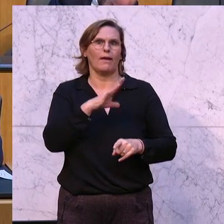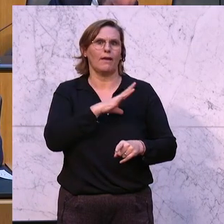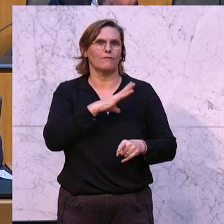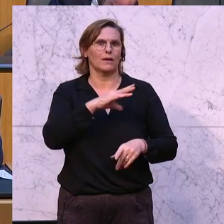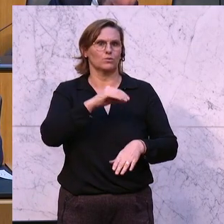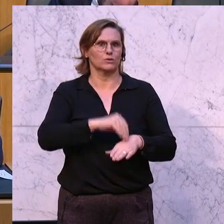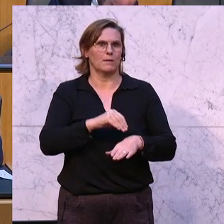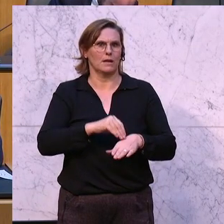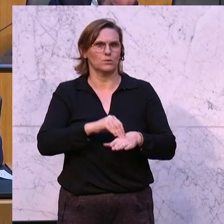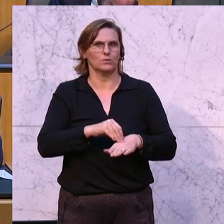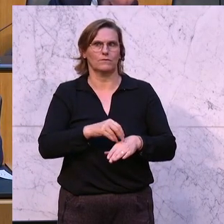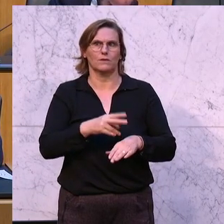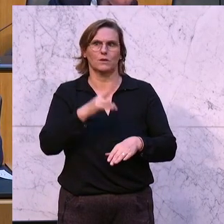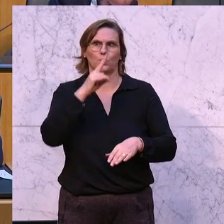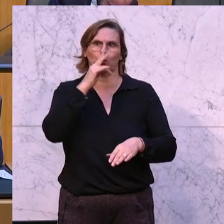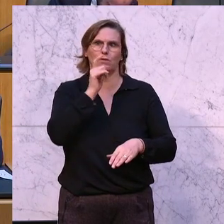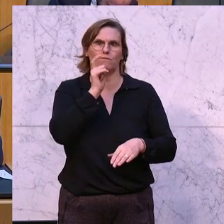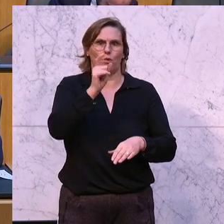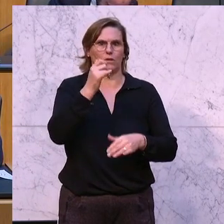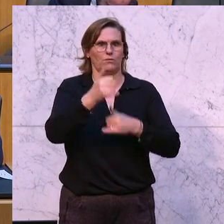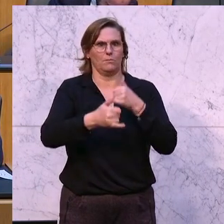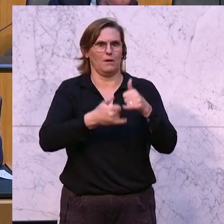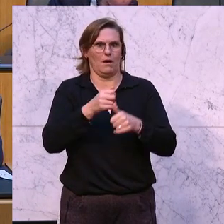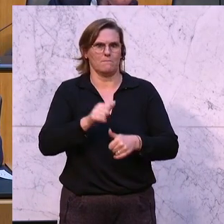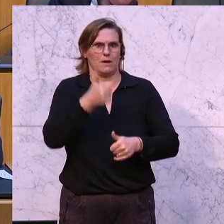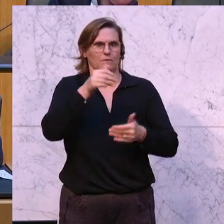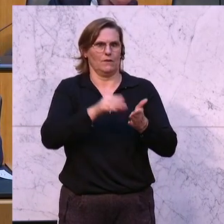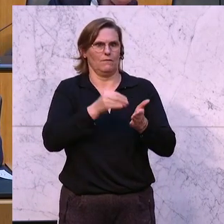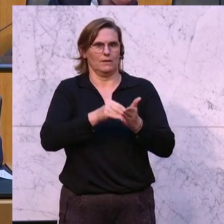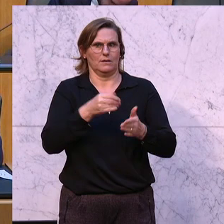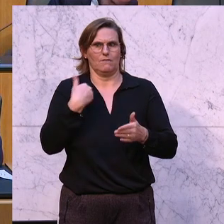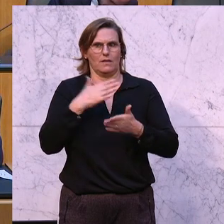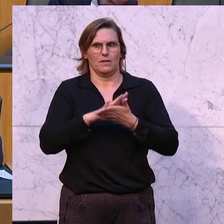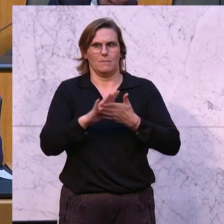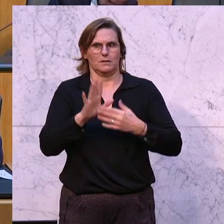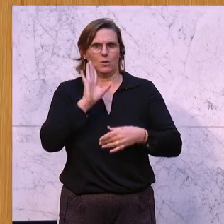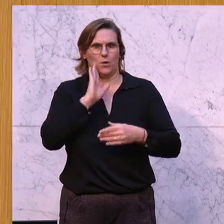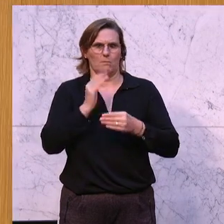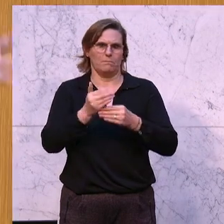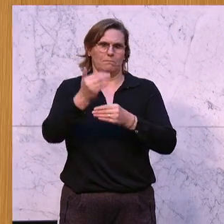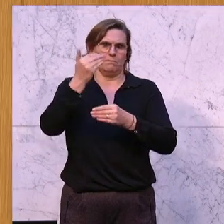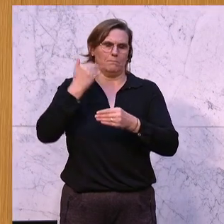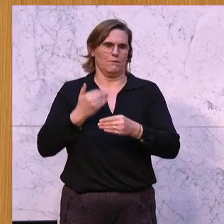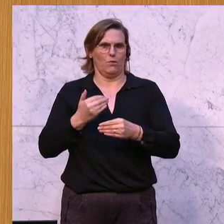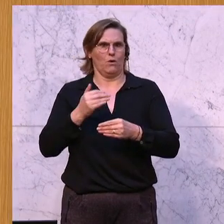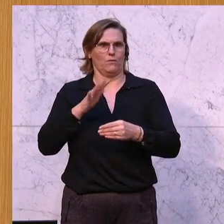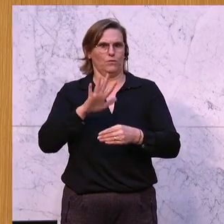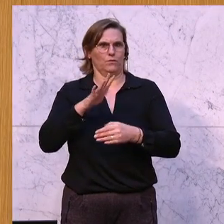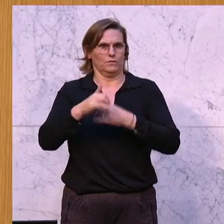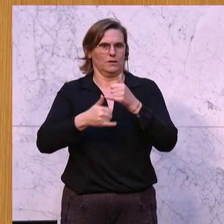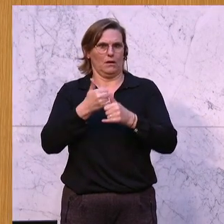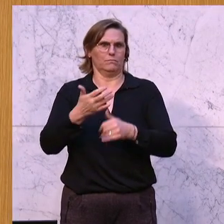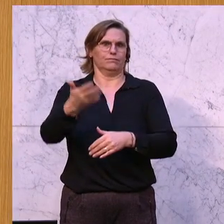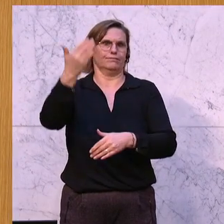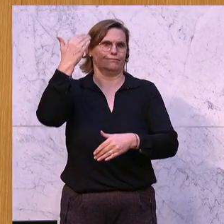Gefährdungsmeldungen wie im letzten Jahr zum österreichischen Gesundheitssystem seit 1955 nicht gegeben. All das verdienste dieser Bundesregierung